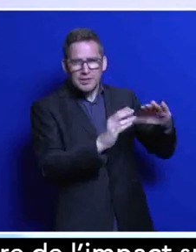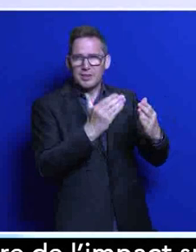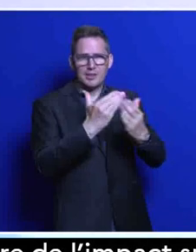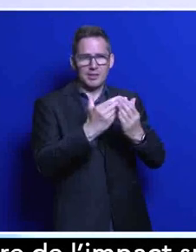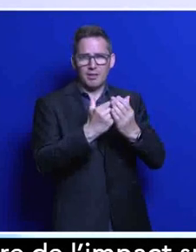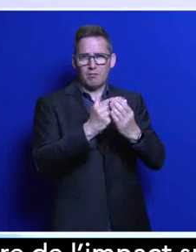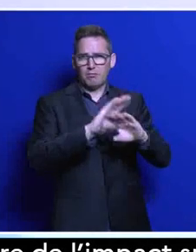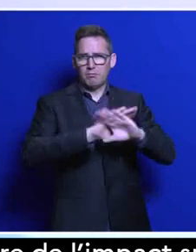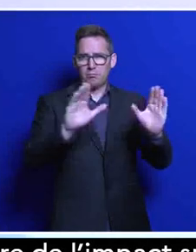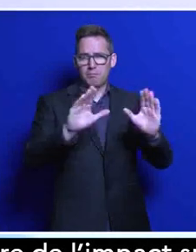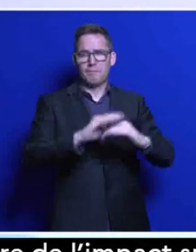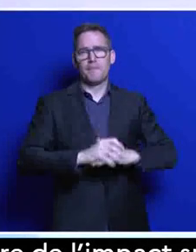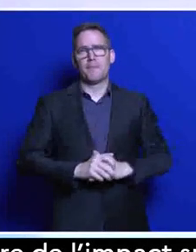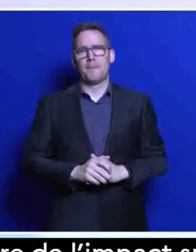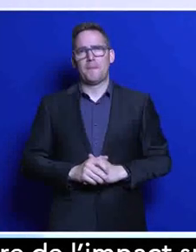caduque.